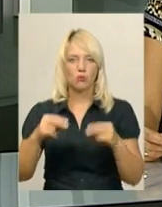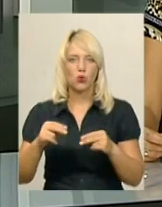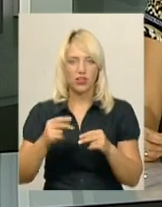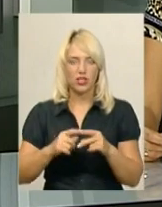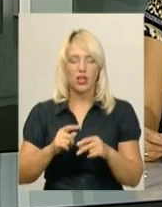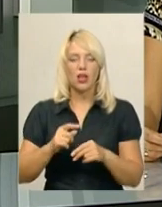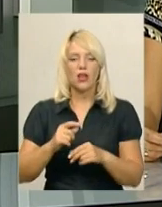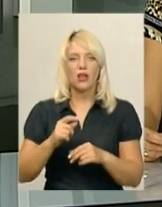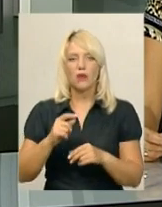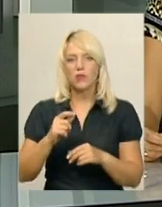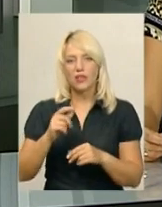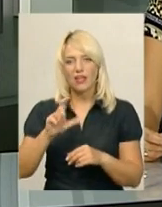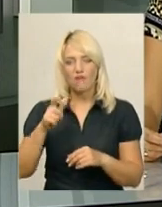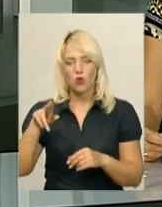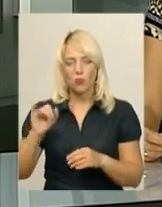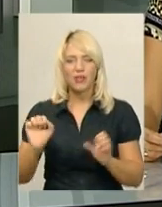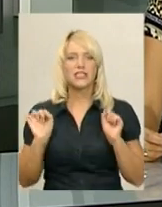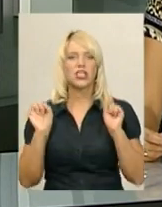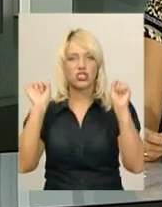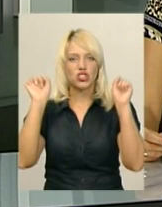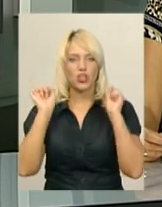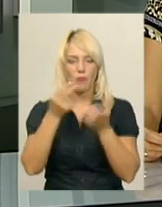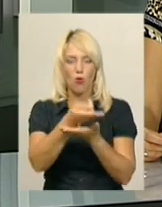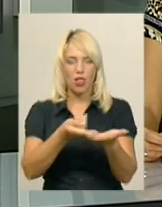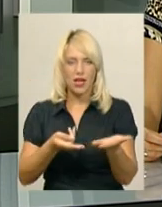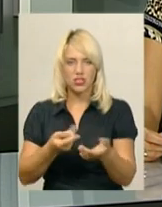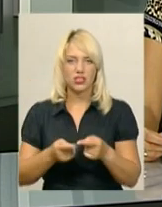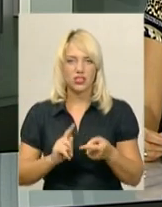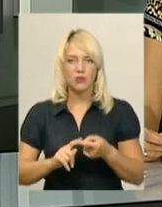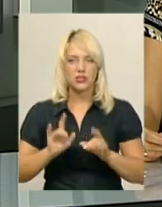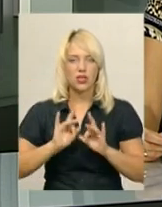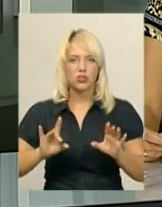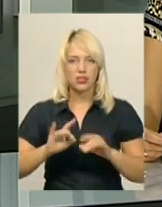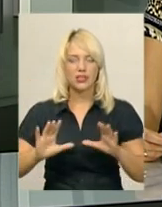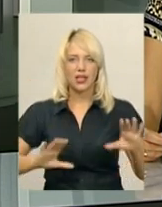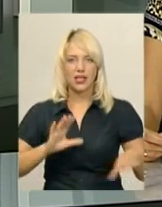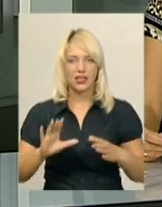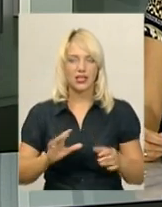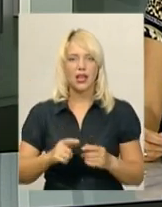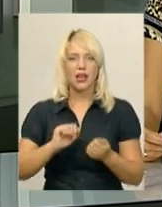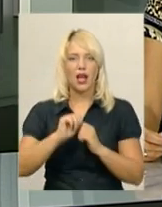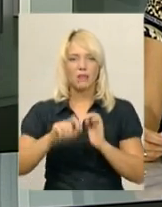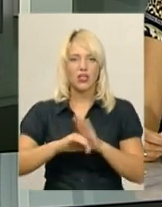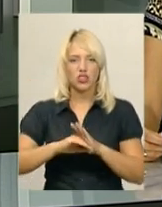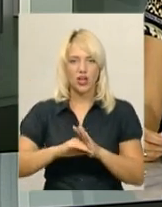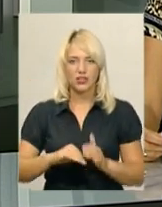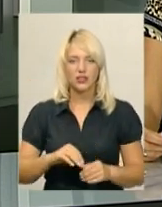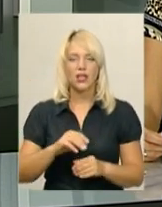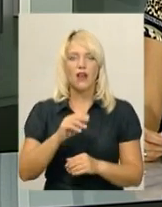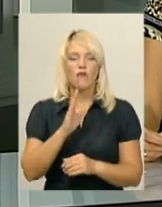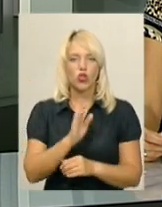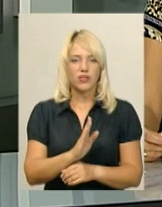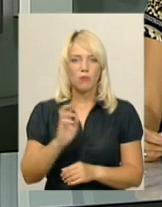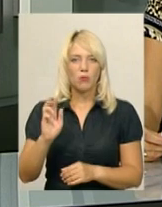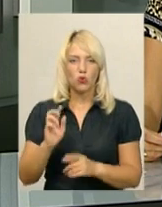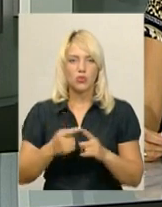жиму лежачі у французькому місті Бордо. Про це розповів заслужений тренер з пауерліфтингу кам'янчанин Вадим Воронецький. За його